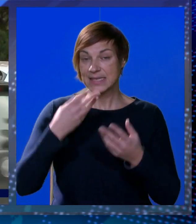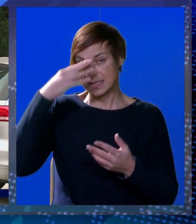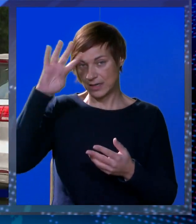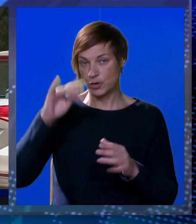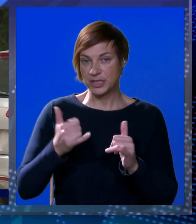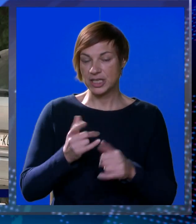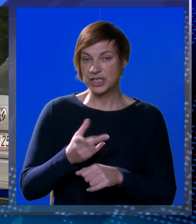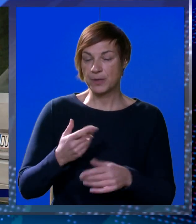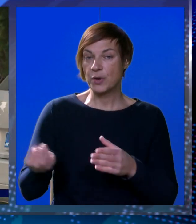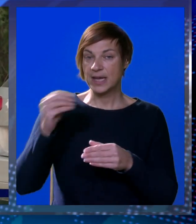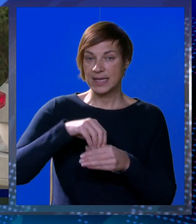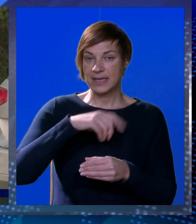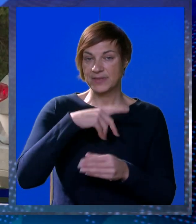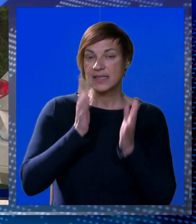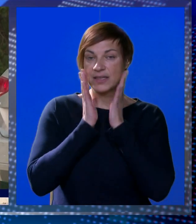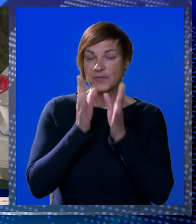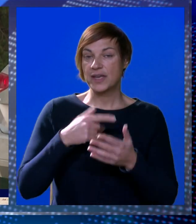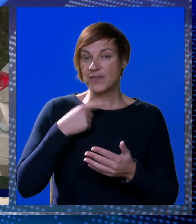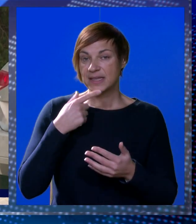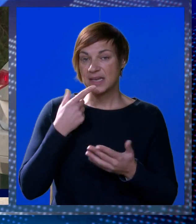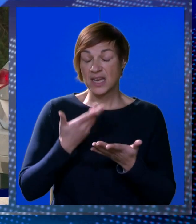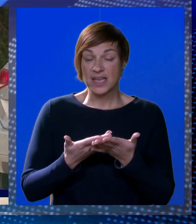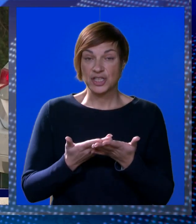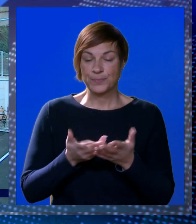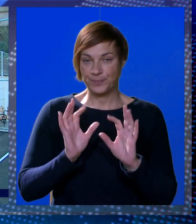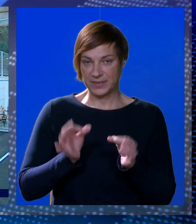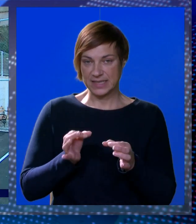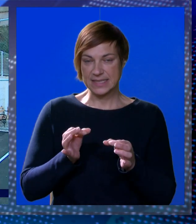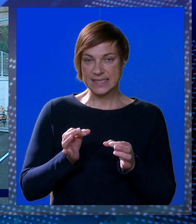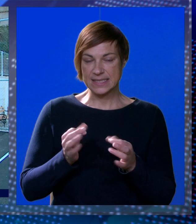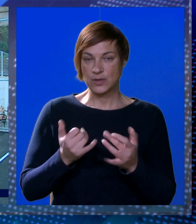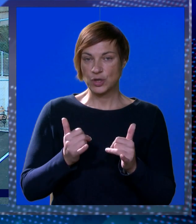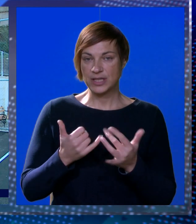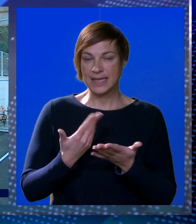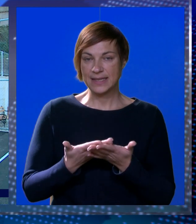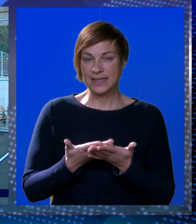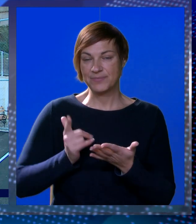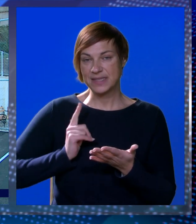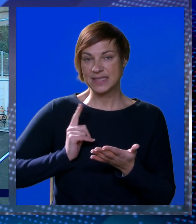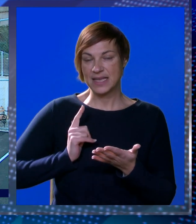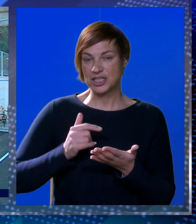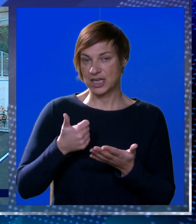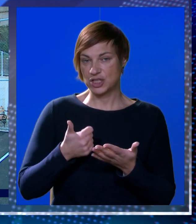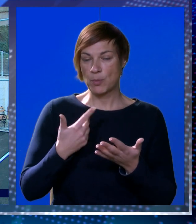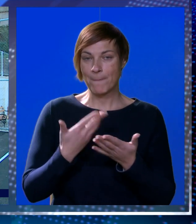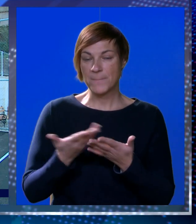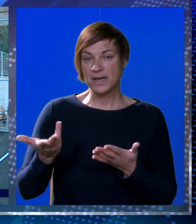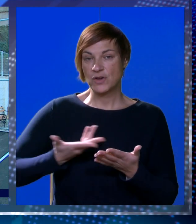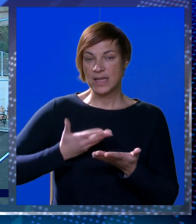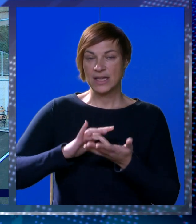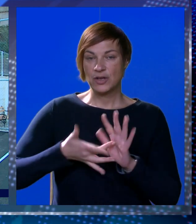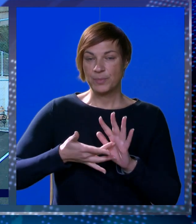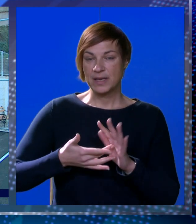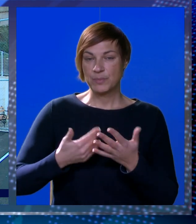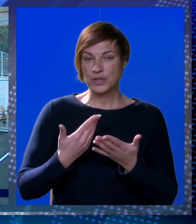obećani sastanak ili će pak morati investitoru vjerovati na riječ. Pa sigurno da da, ali evo sačekat ćemo prvo da